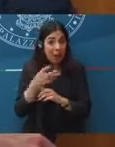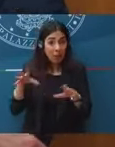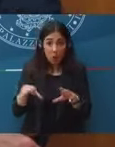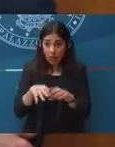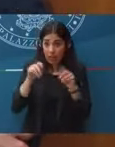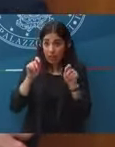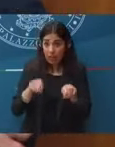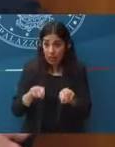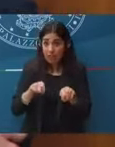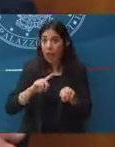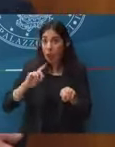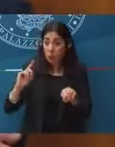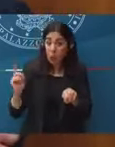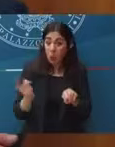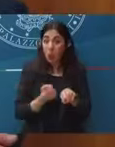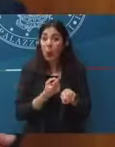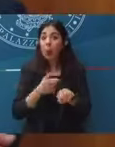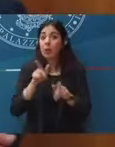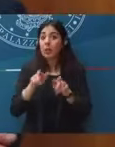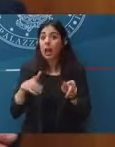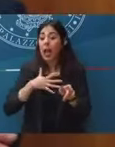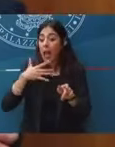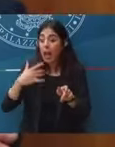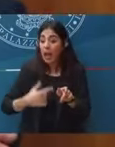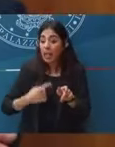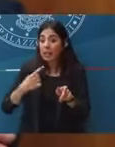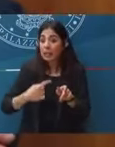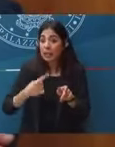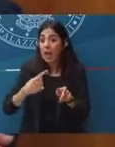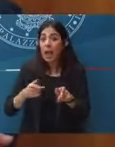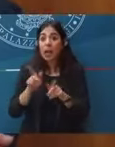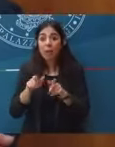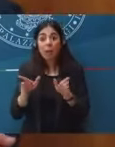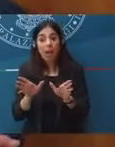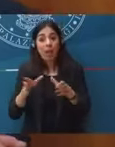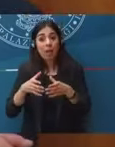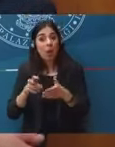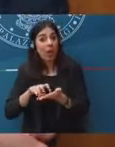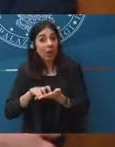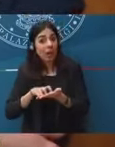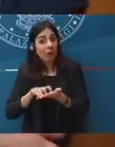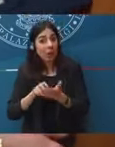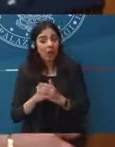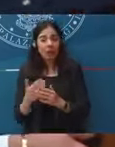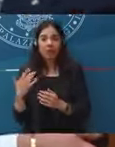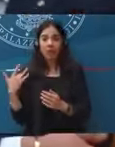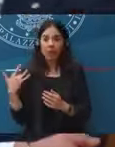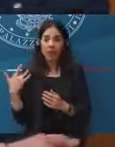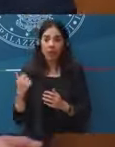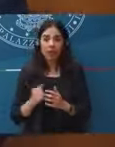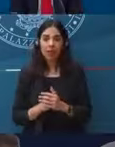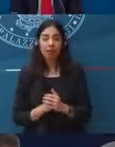dagli anziani e dalle categorie più a rischio, i deboli. Grazie.